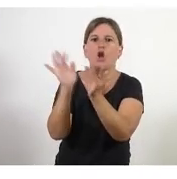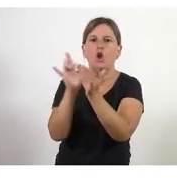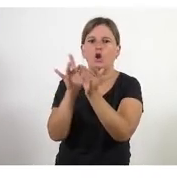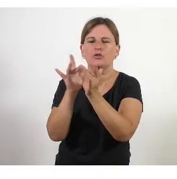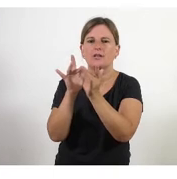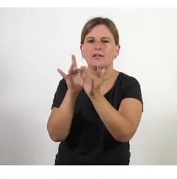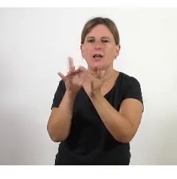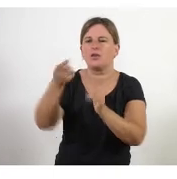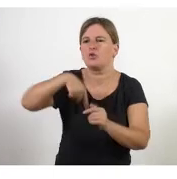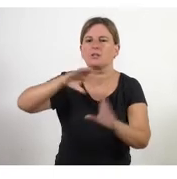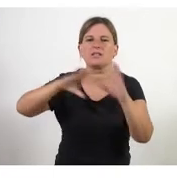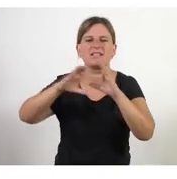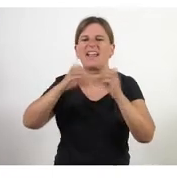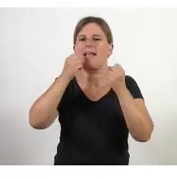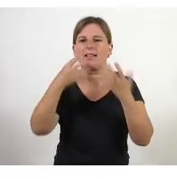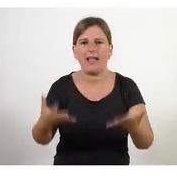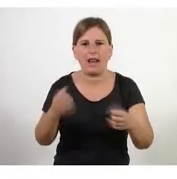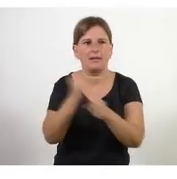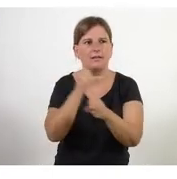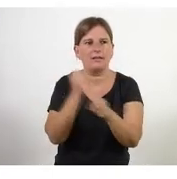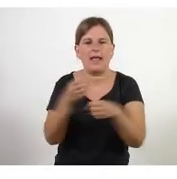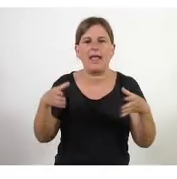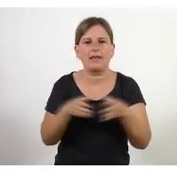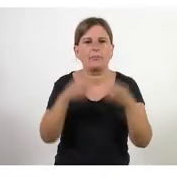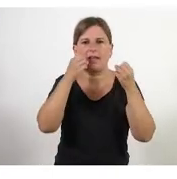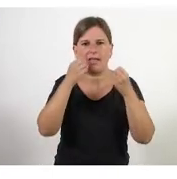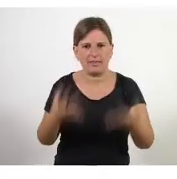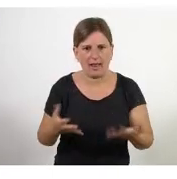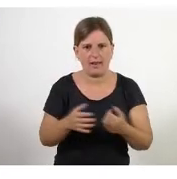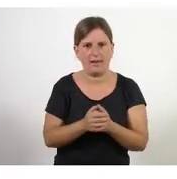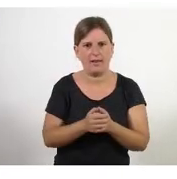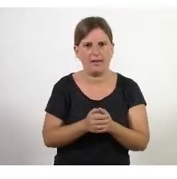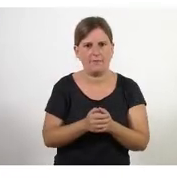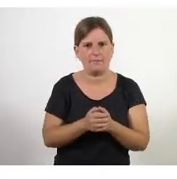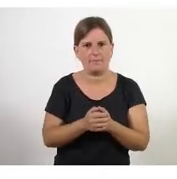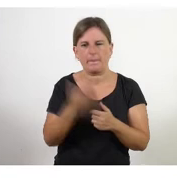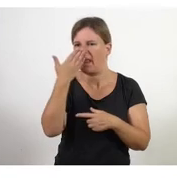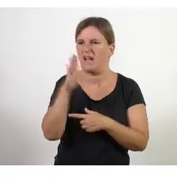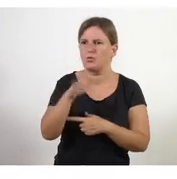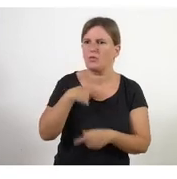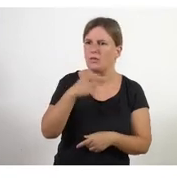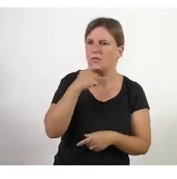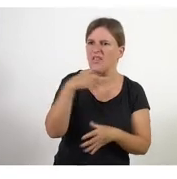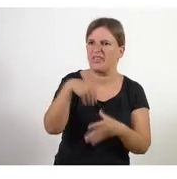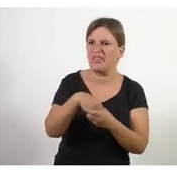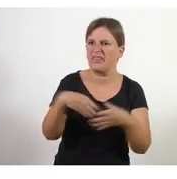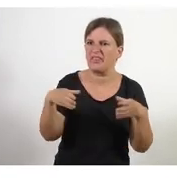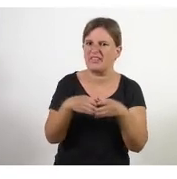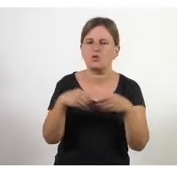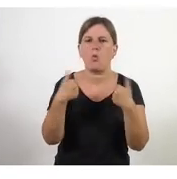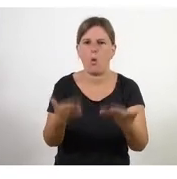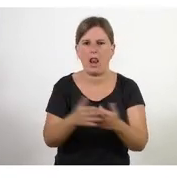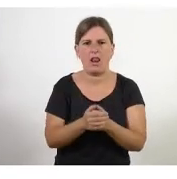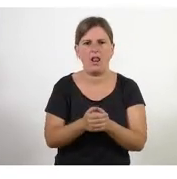estem comunicant-nos com estem treballant com a equip quines actituds m'agraden dins de l'equip a dia d'avui